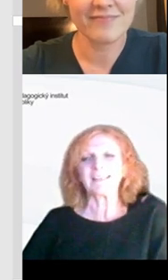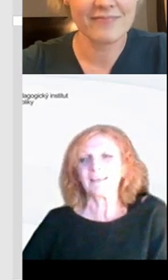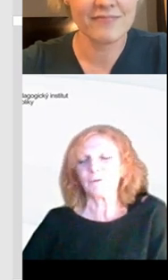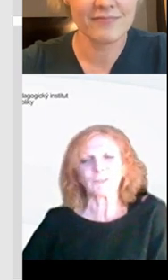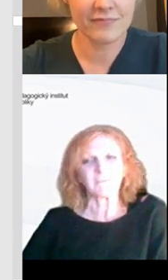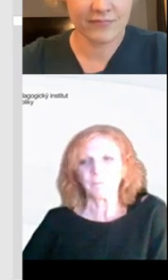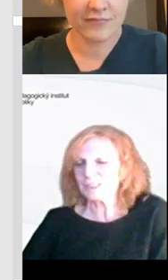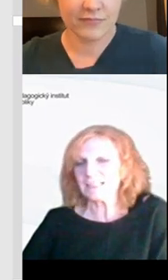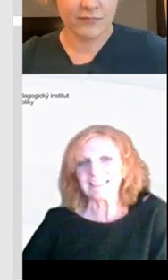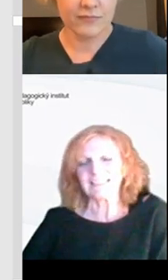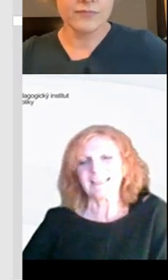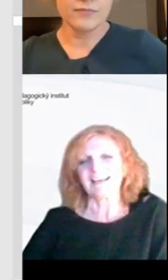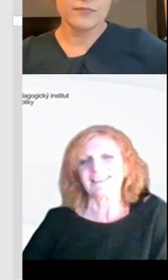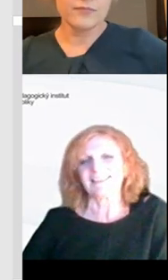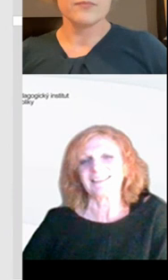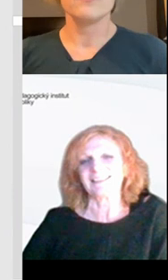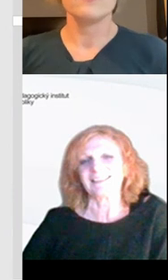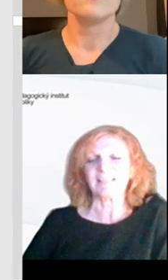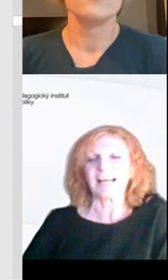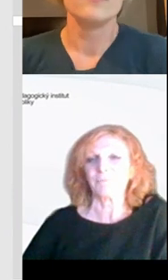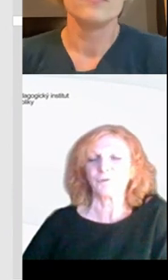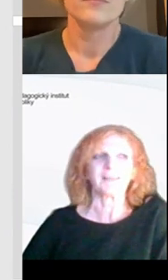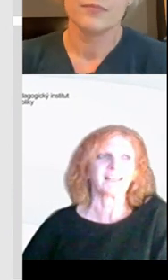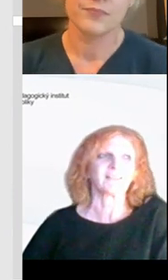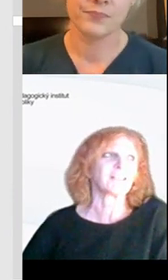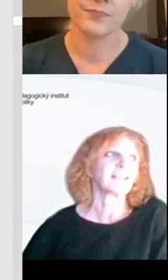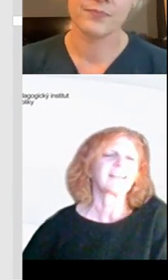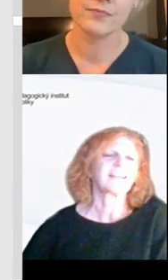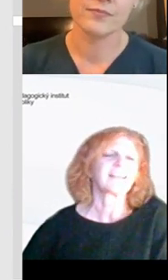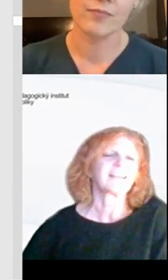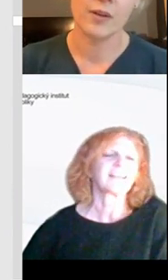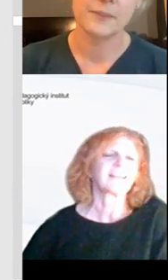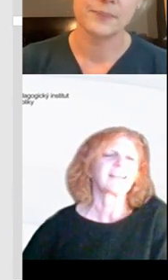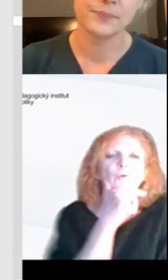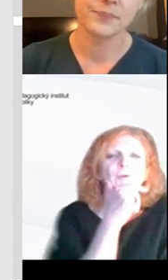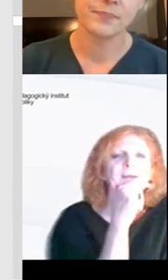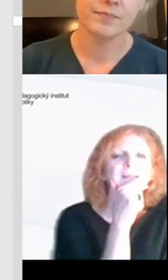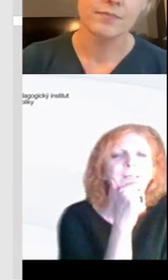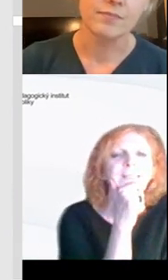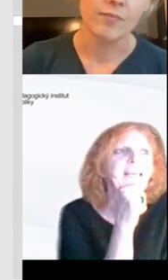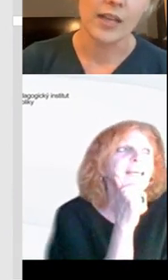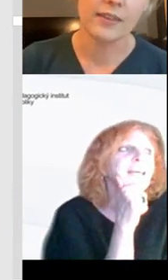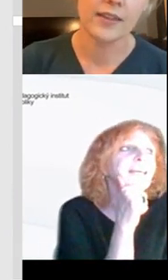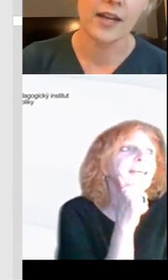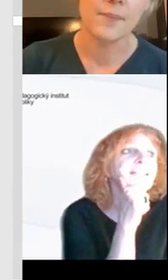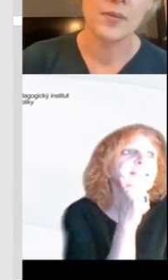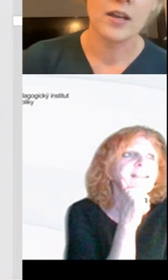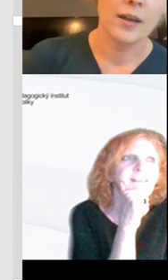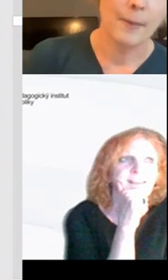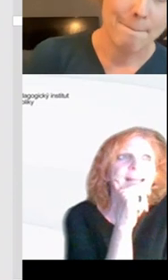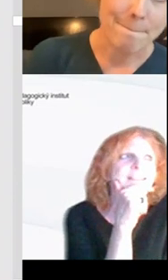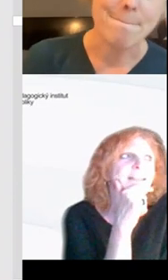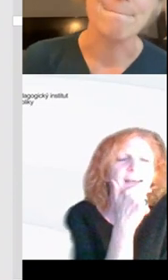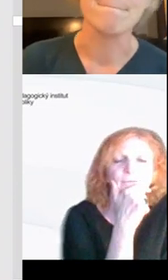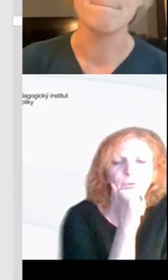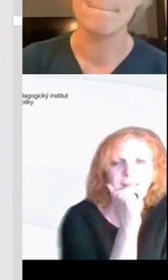další kolegyně, prosím, posílejte, ať se navzájem můžeme nachytřit. Tak Milo, jestli můžu, jak pracujete s